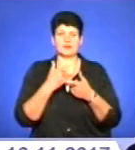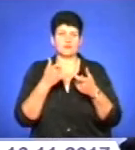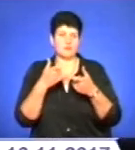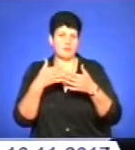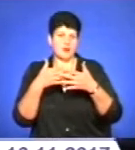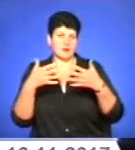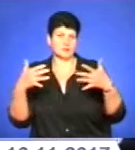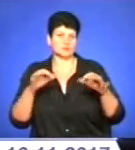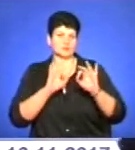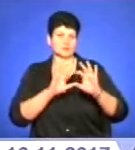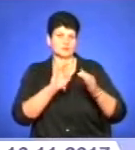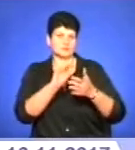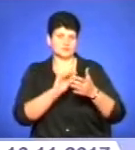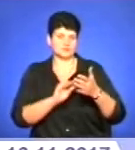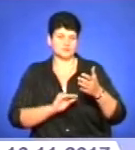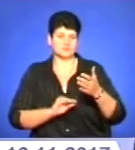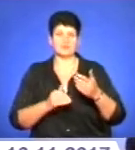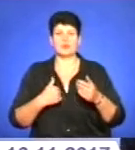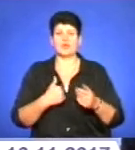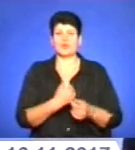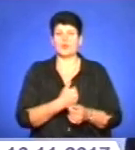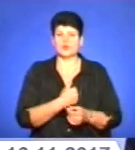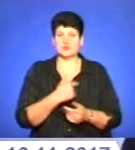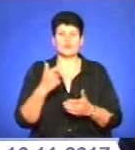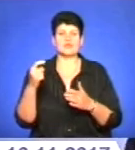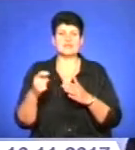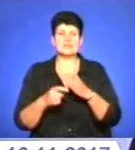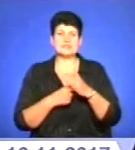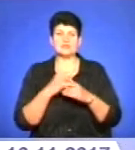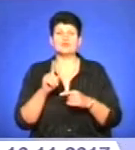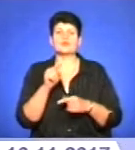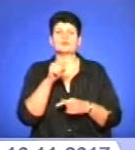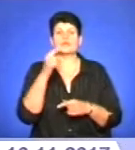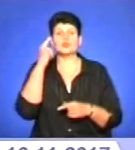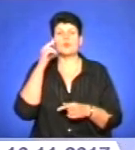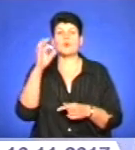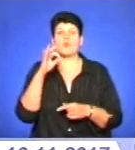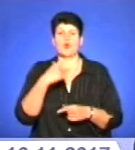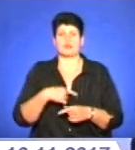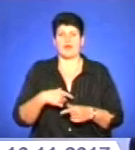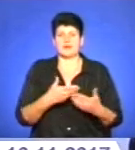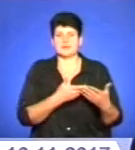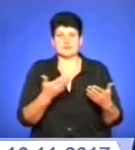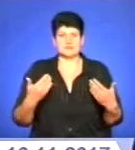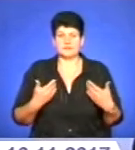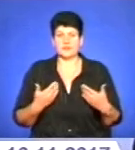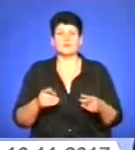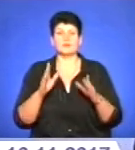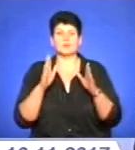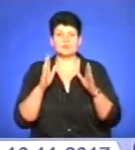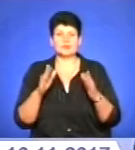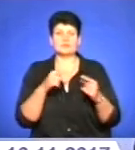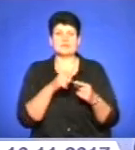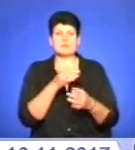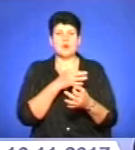нам дають коментарі. Тобто ми хочемо дізнатися, що вони думають про нас. Тому ми будемо з ними